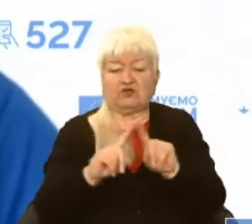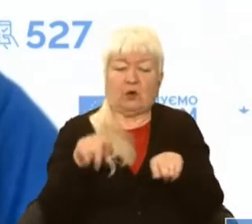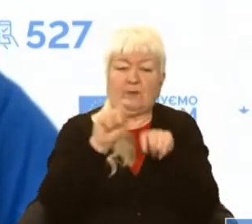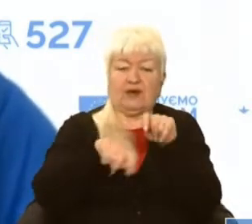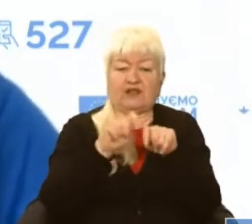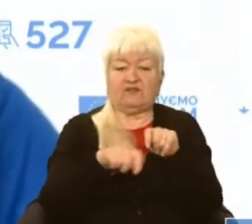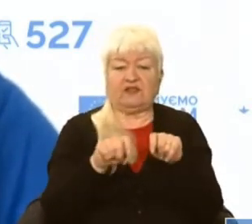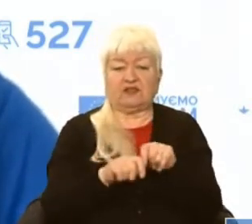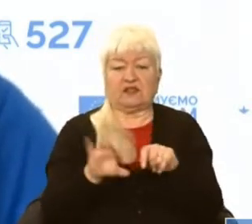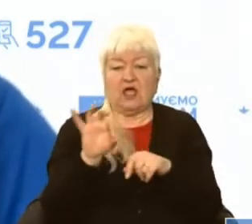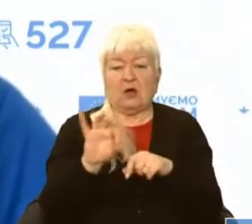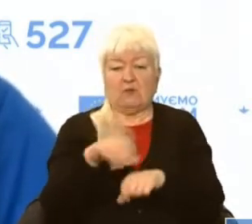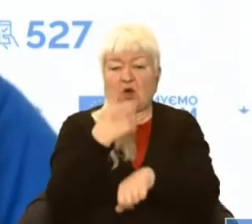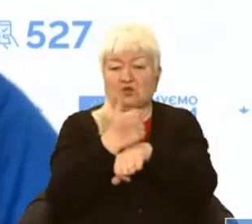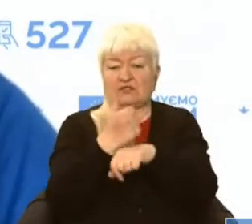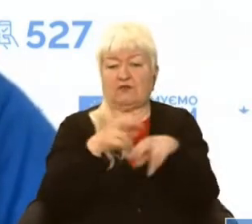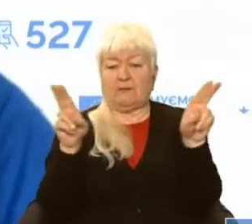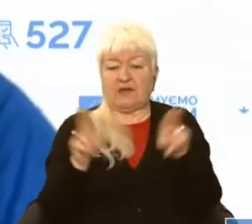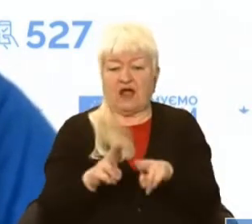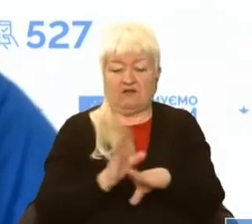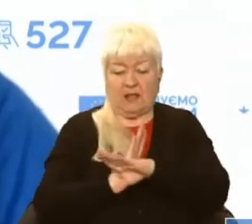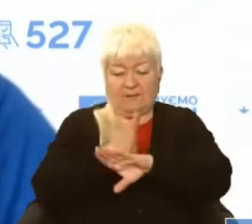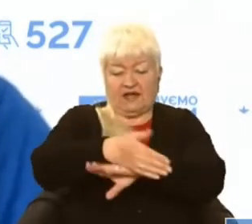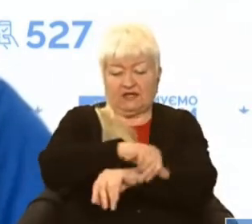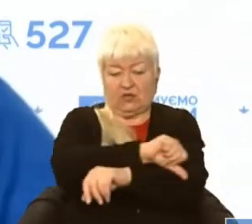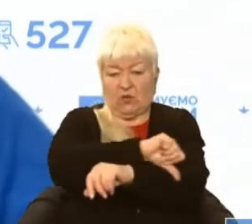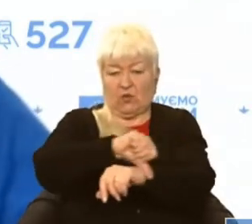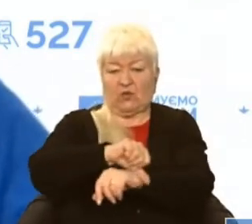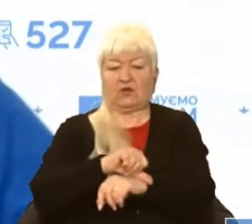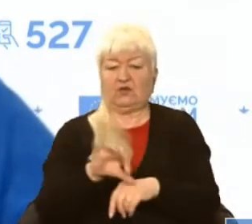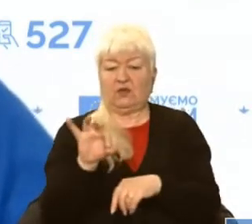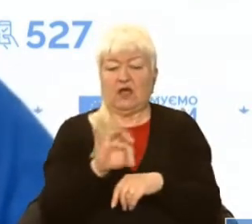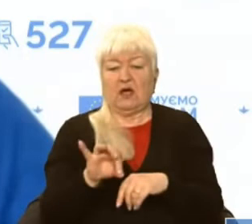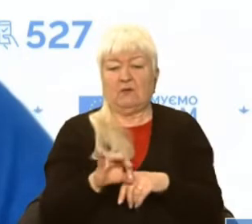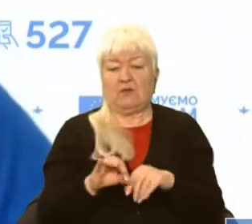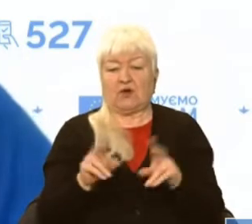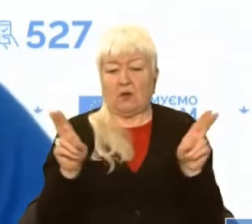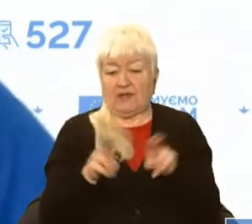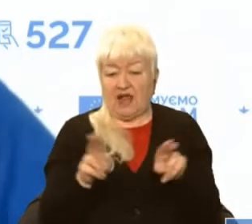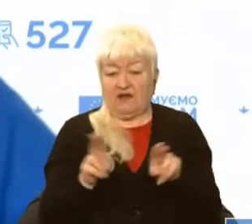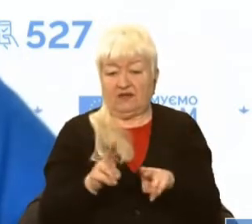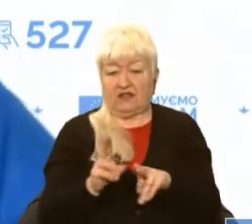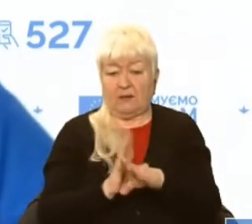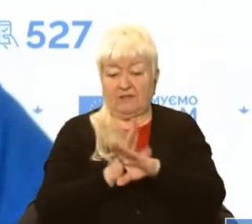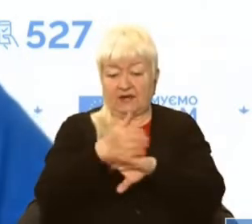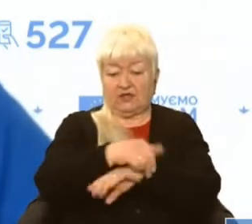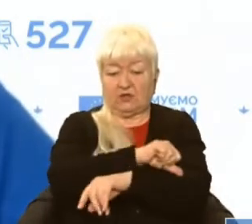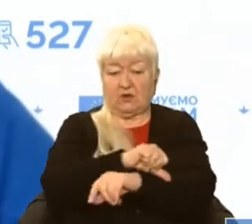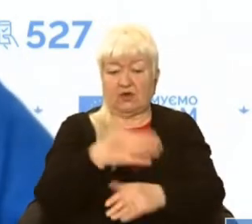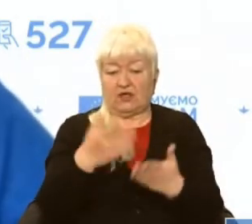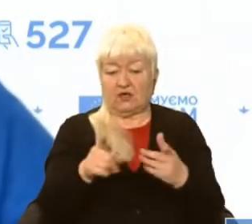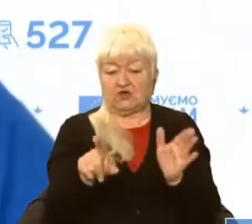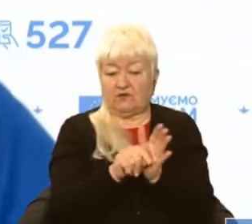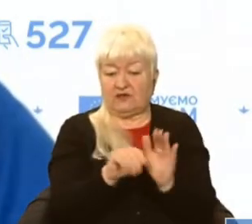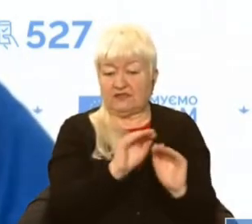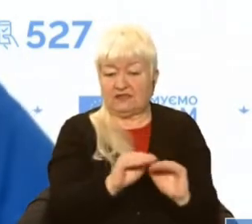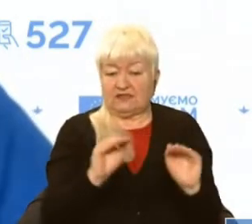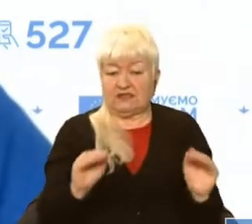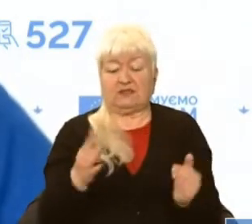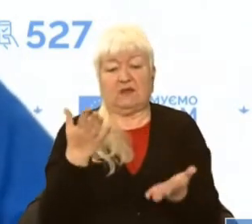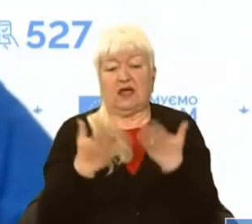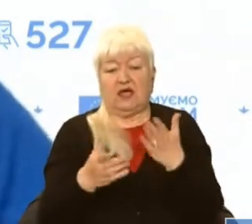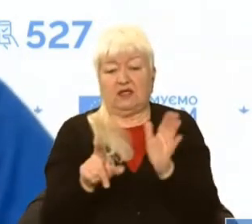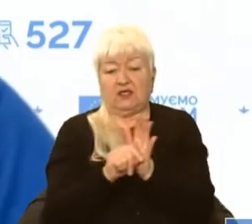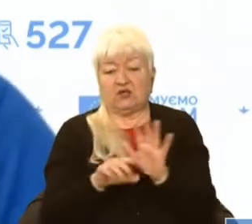а також про основні правила перетину кордону, про правила перетину кордону, якщо ви їдете з дітьми, якщо ви їдете, наприклад,